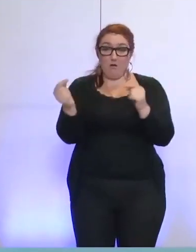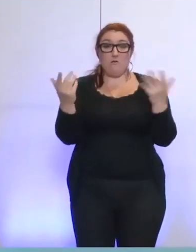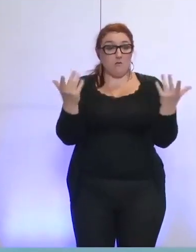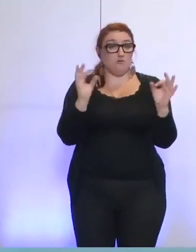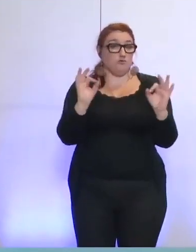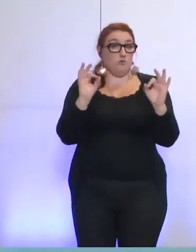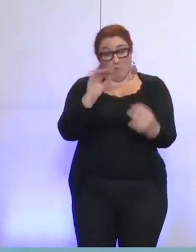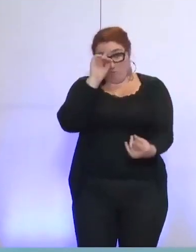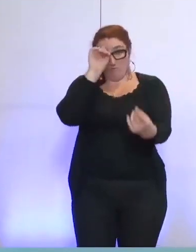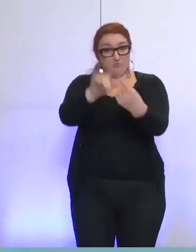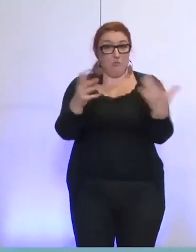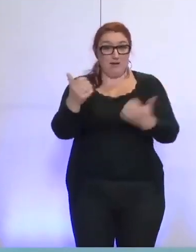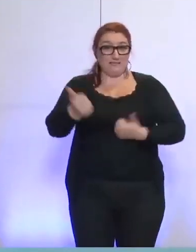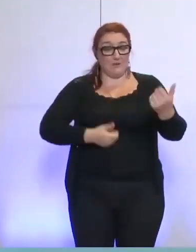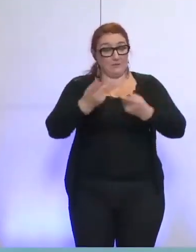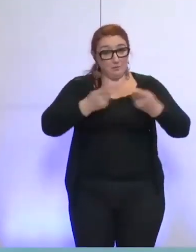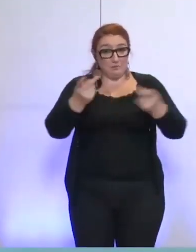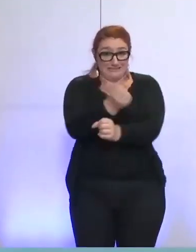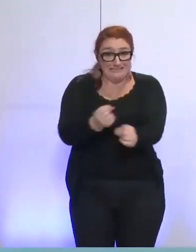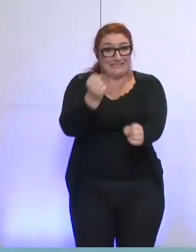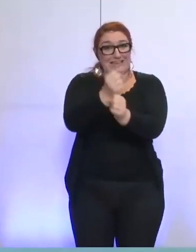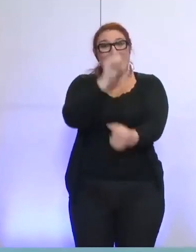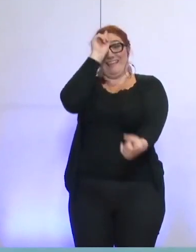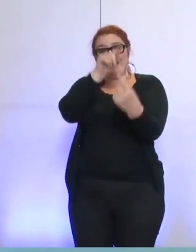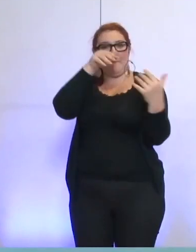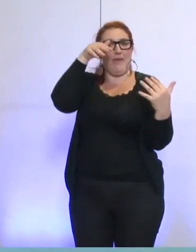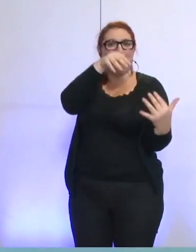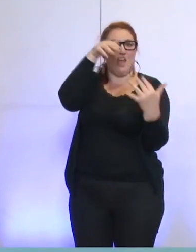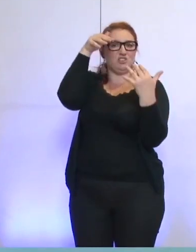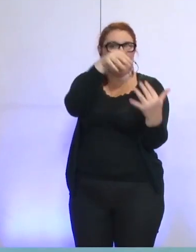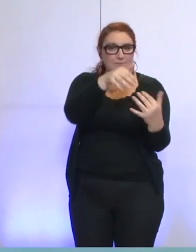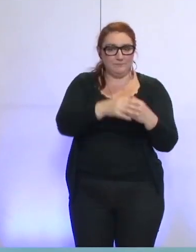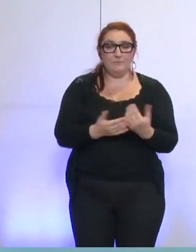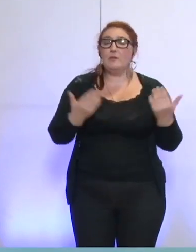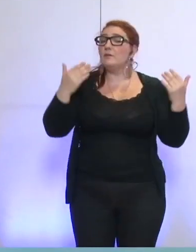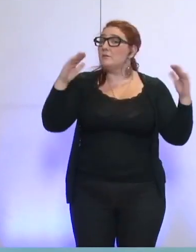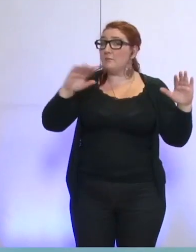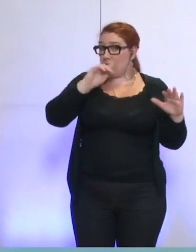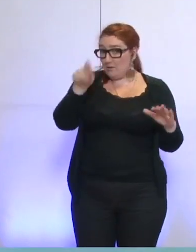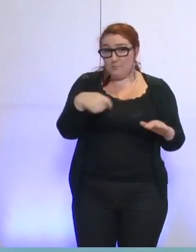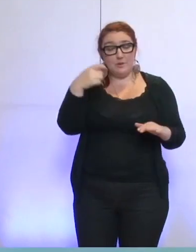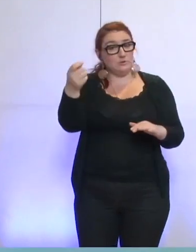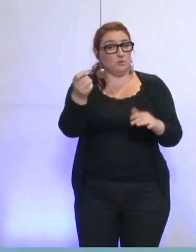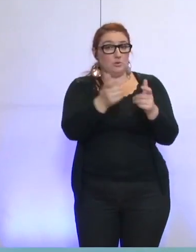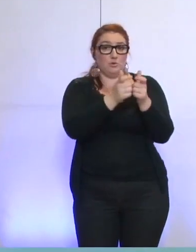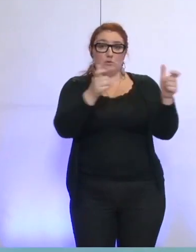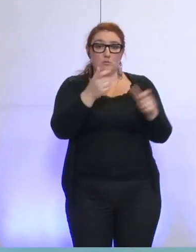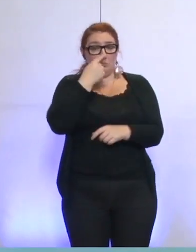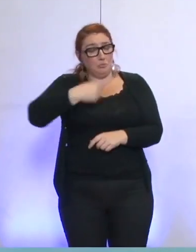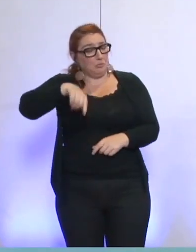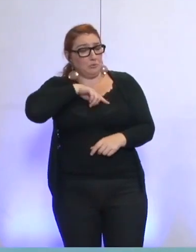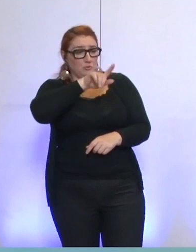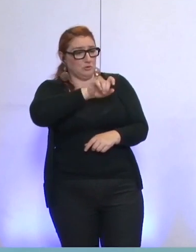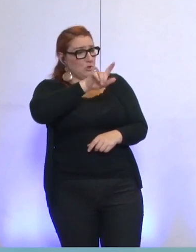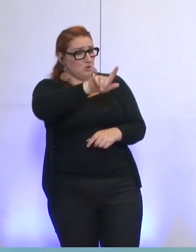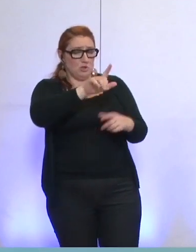la création d'un service public de l'énergie. Mais cela n'enlève rien à la force qu'a pour nous G